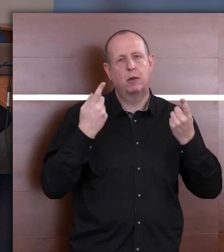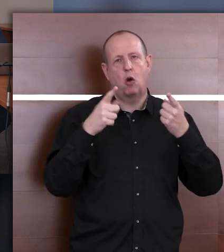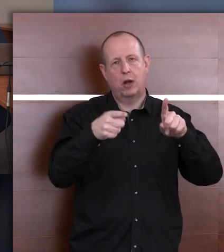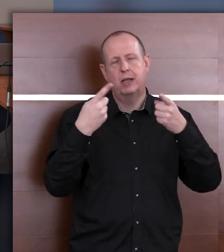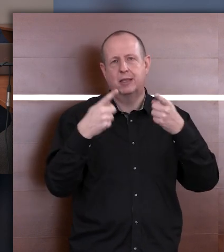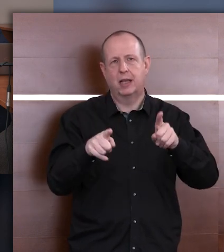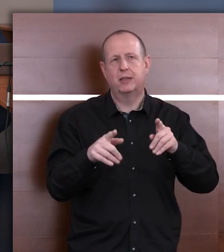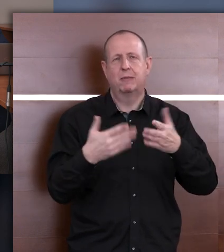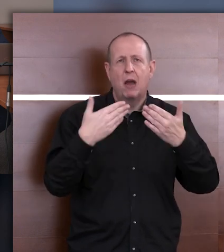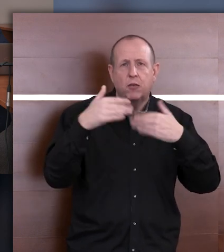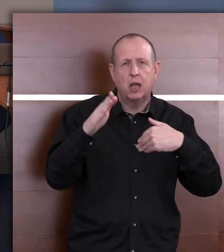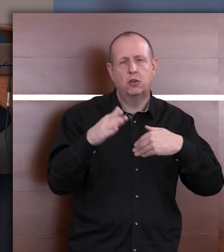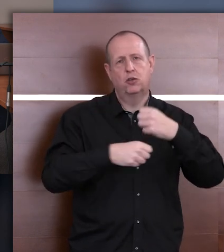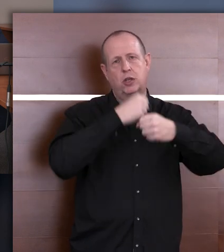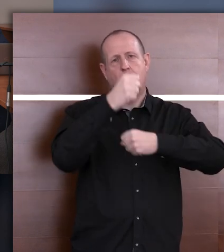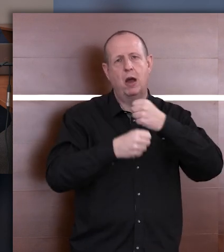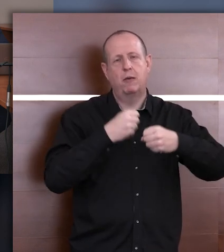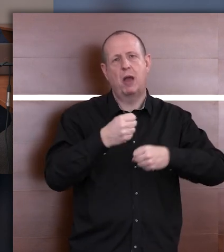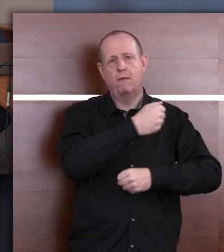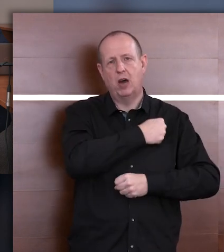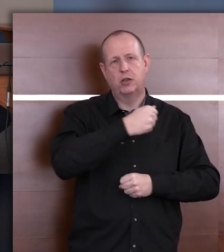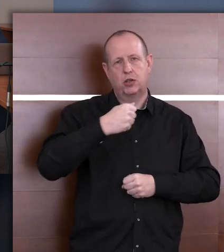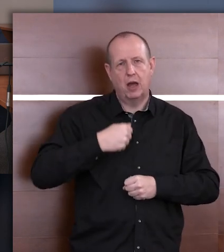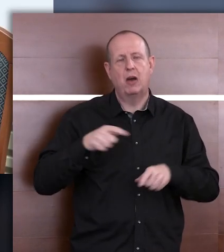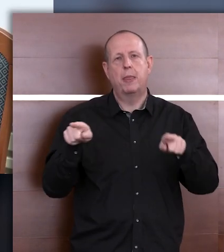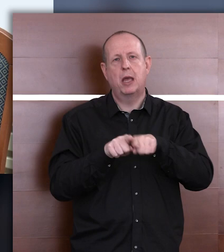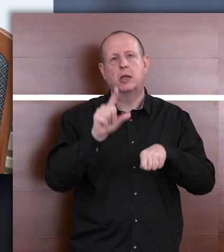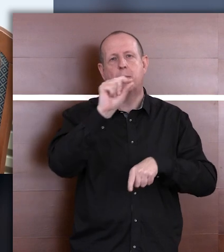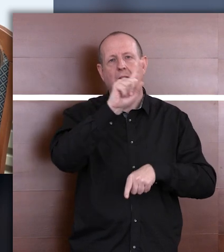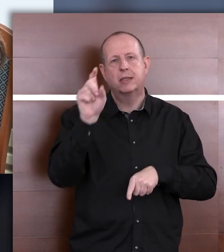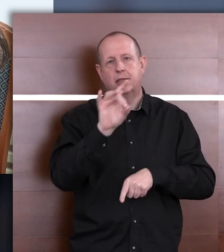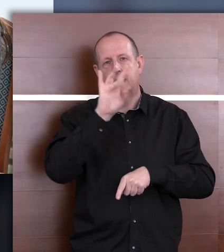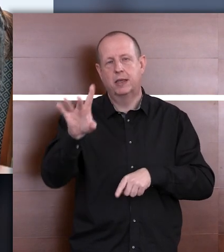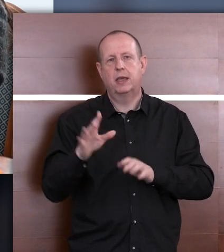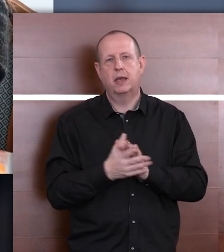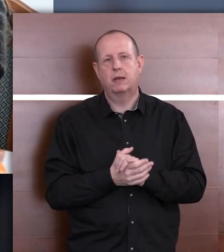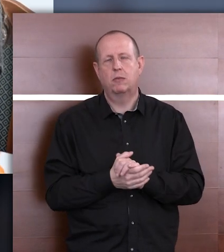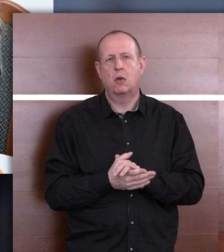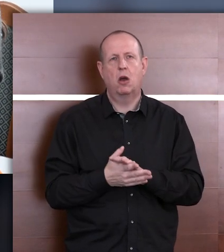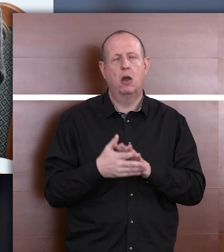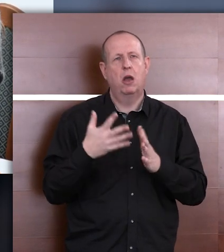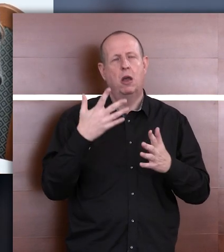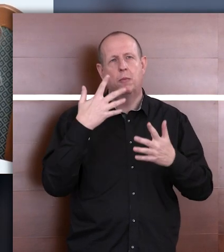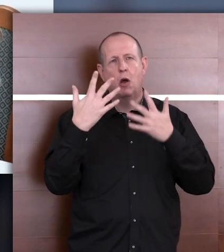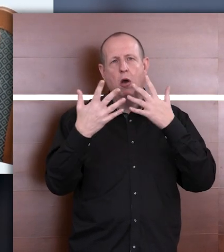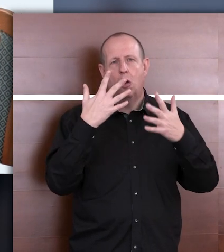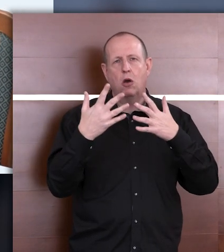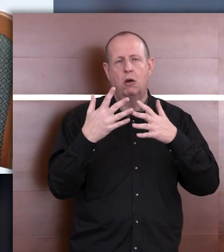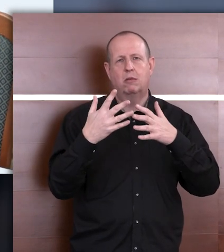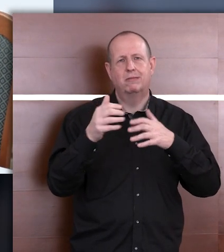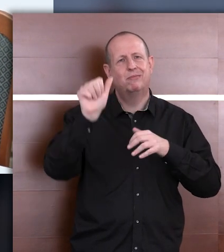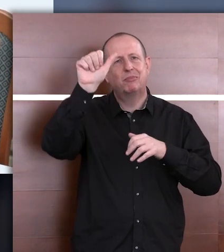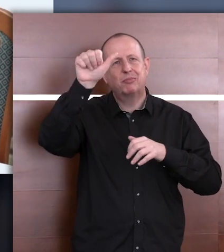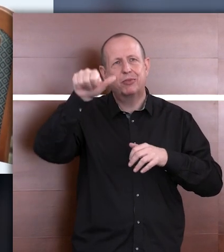większość takich, które działa w Warszawie, no i w polskim języku wprowadzimy rozmowy nawet niedawno, chyba półtora tygodnia temu była konferencja w Warszawie